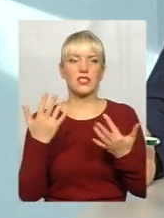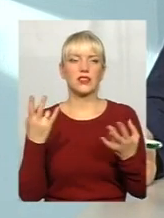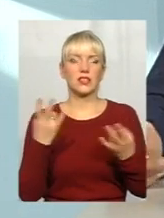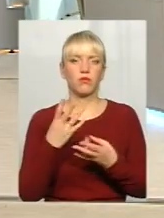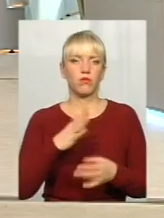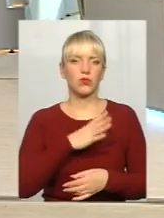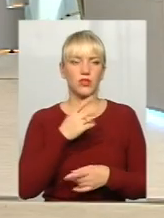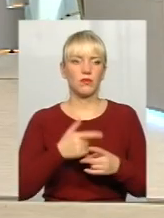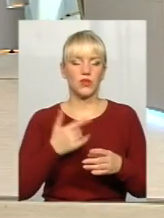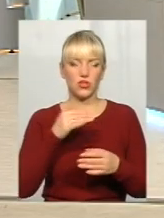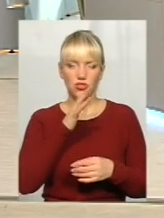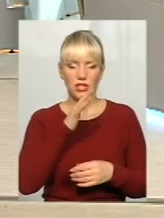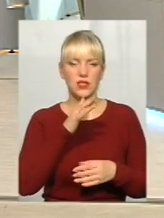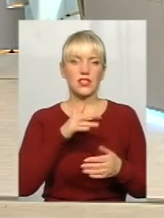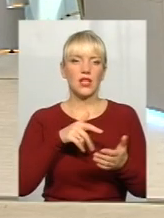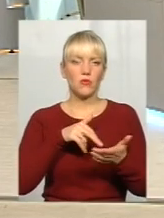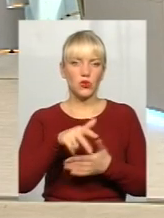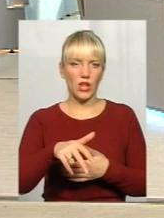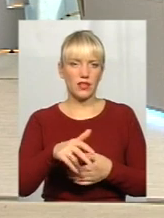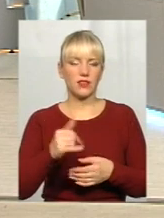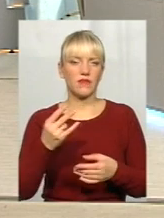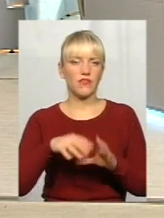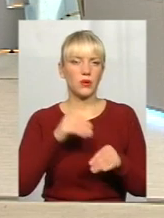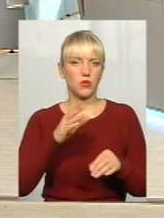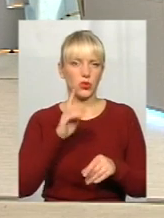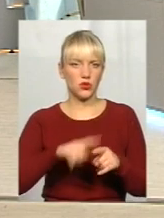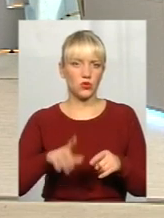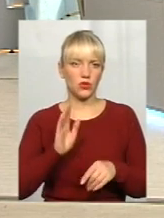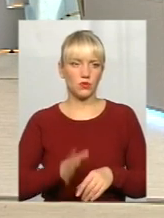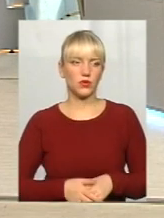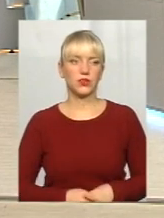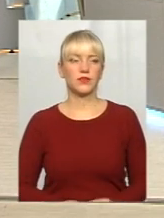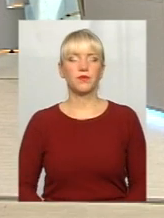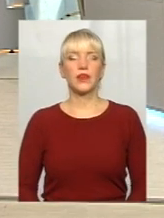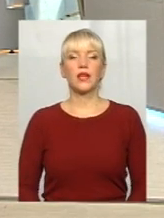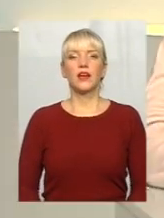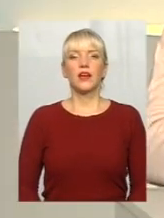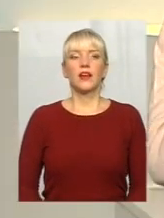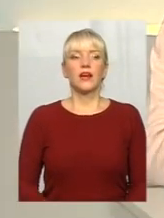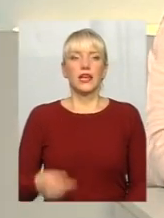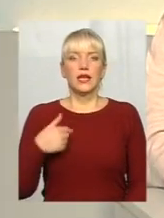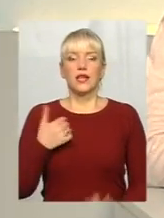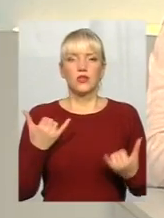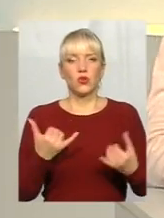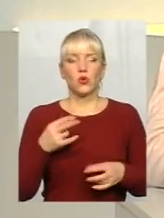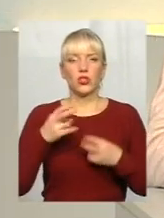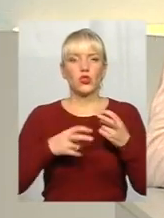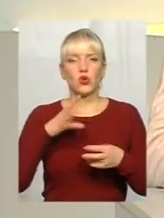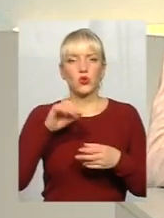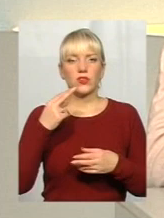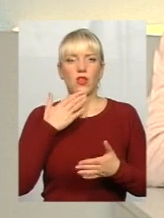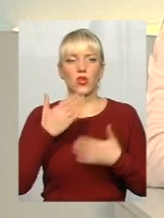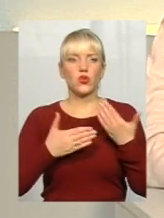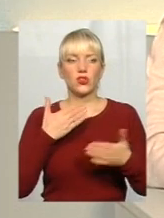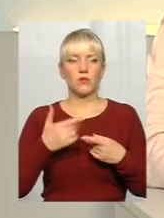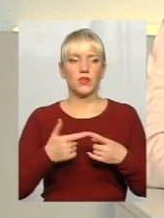йдуть. Але, знову ж таки, чуть пізніше наведу приклад. Я сьогодні так шукав деякі соціологічні опитування